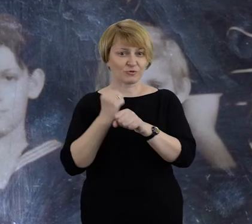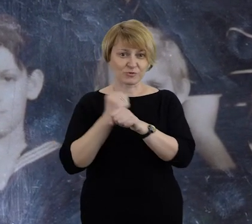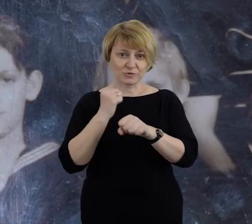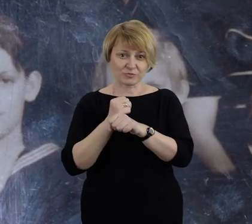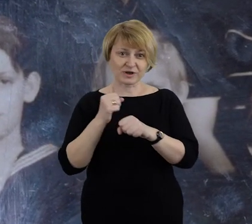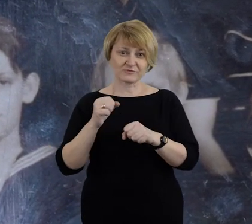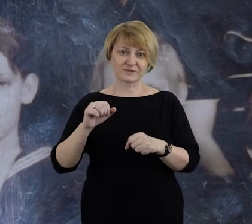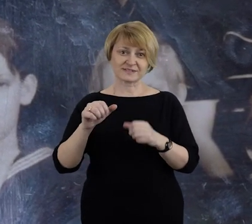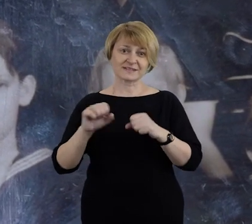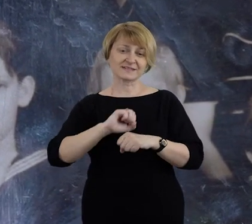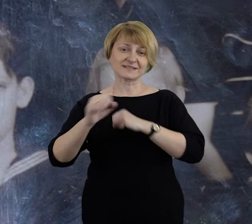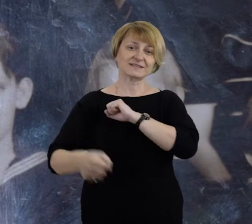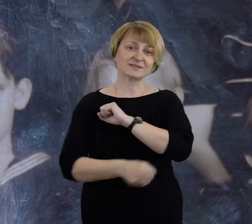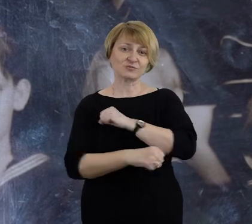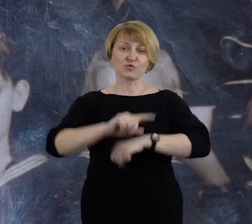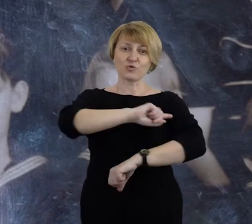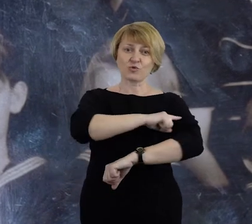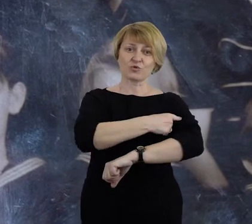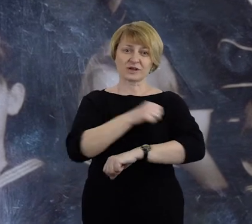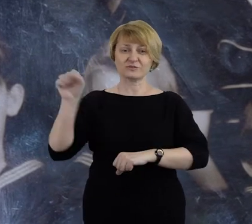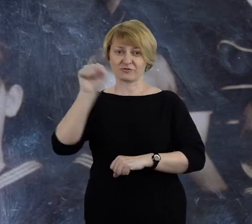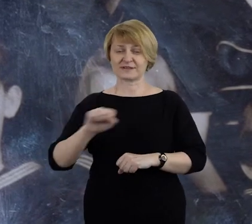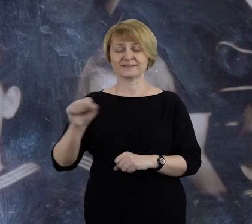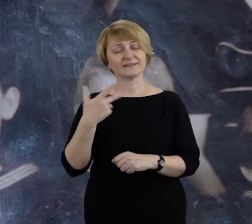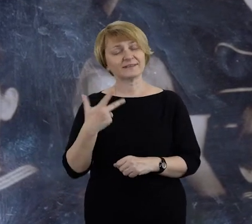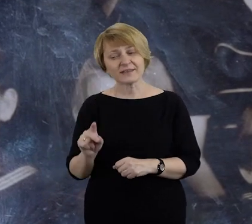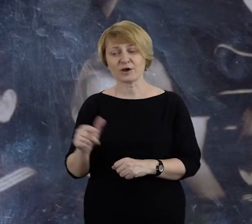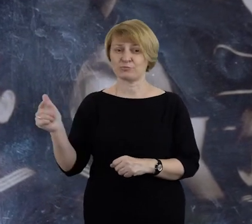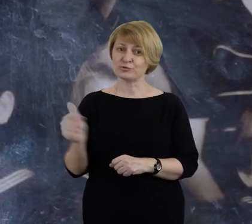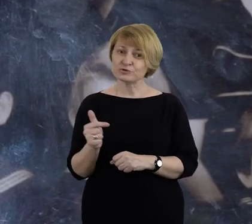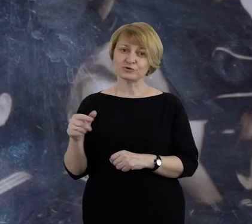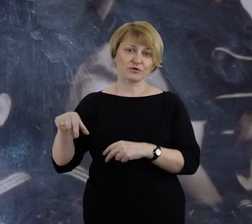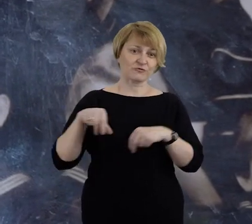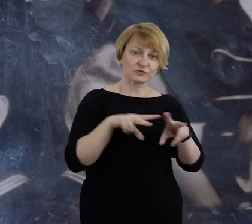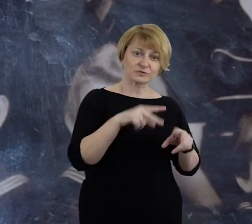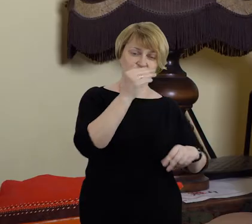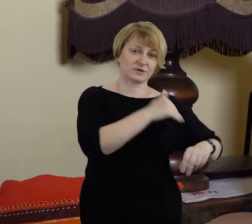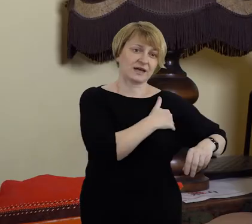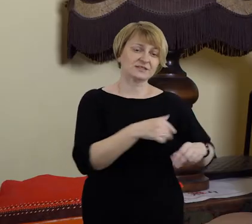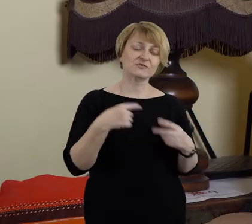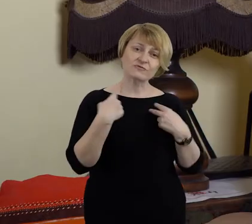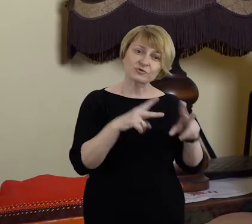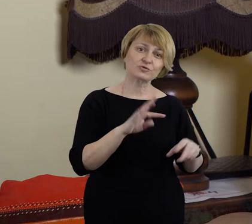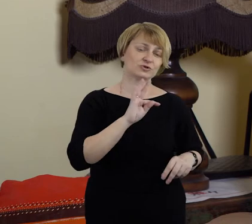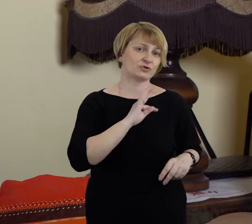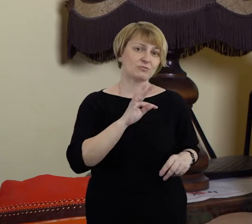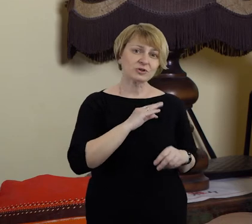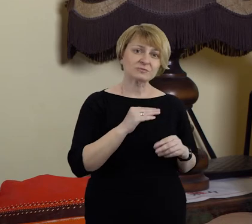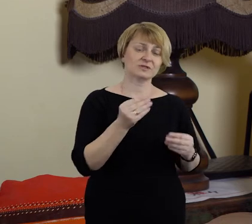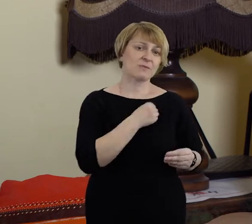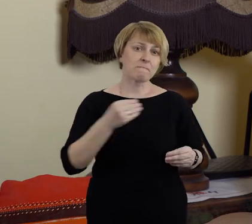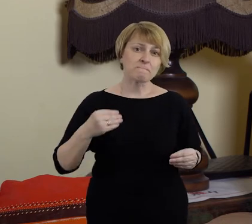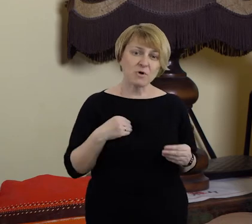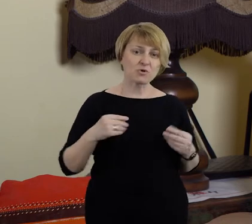posadę wicekuratora we Wrocławiu. Nie wracamy do Prudnika, bo ja chcę wracać do swoich, tam trzeba